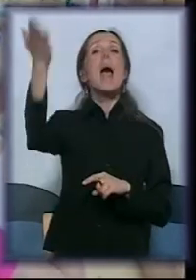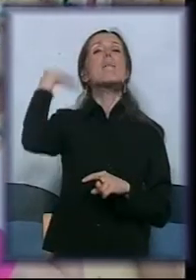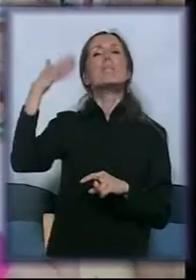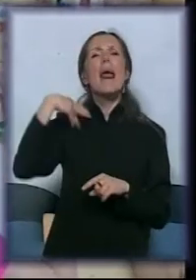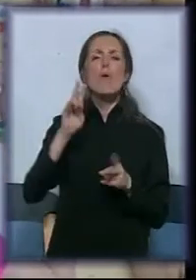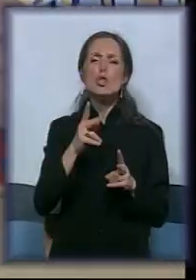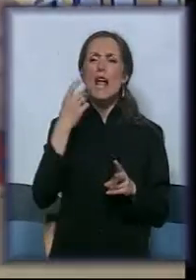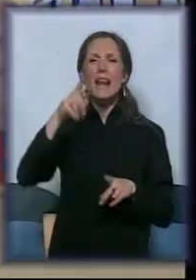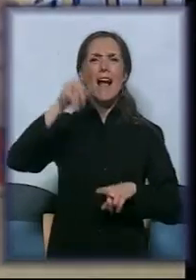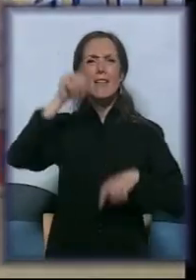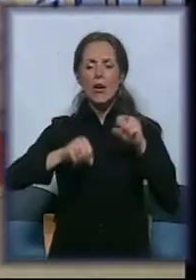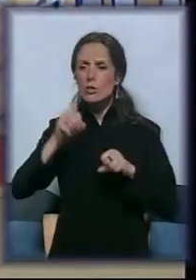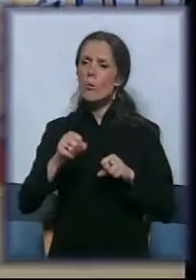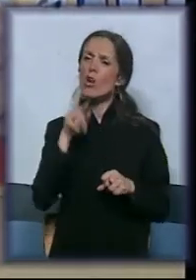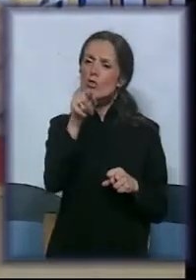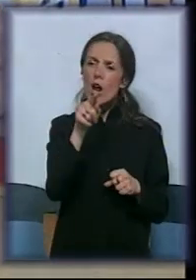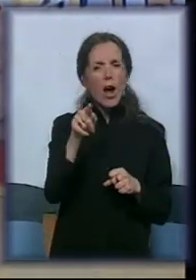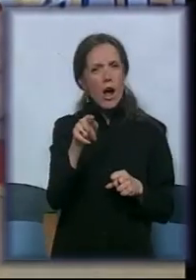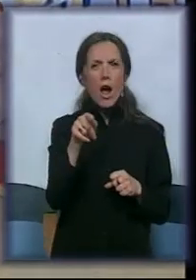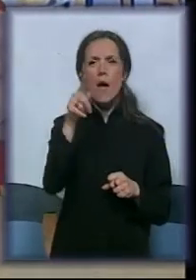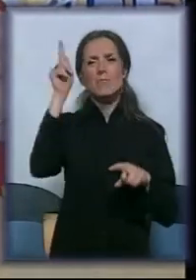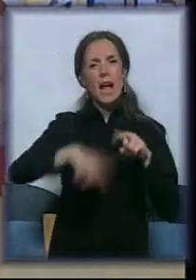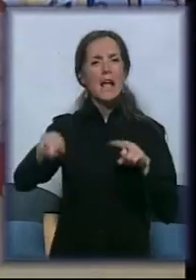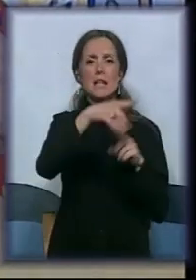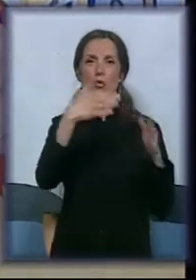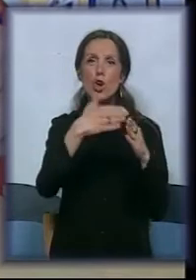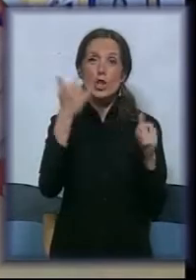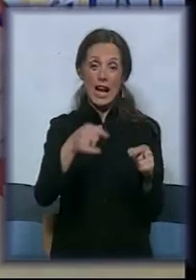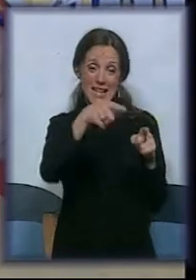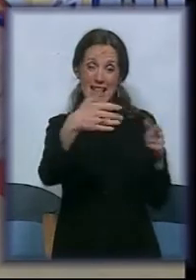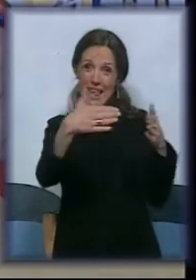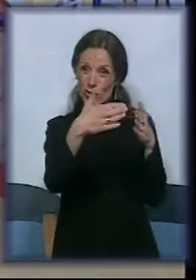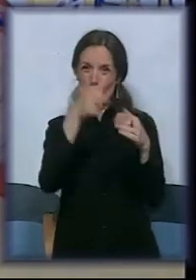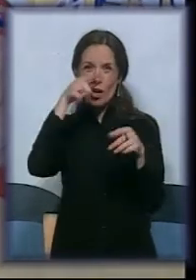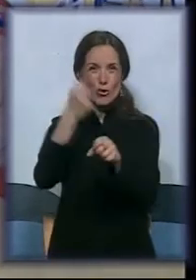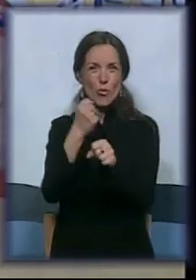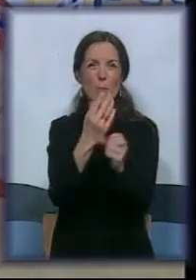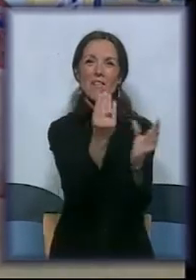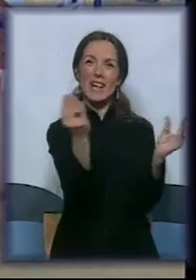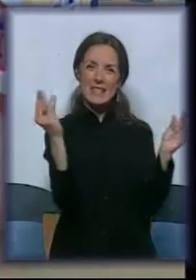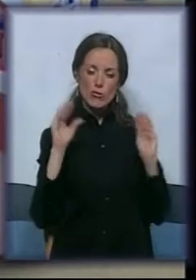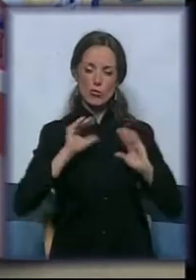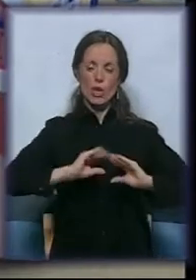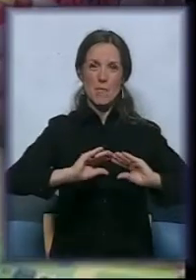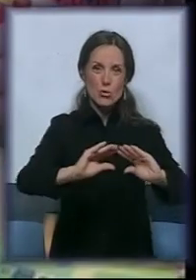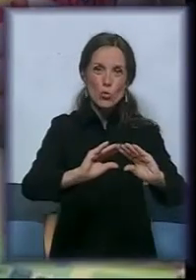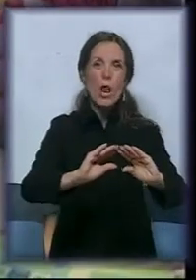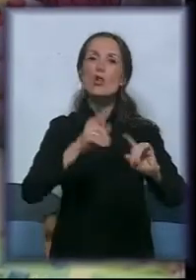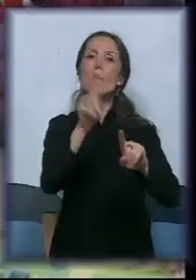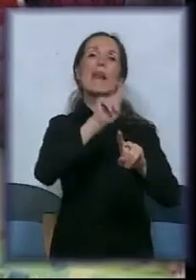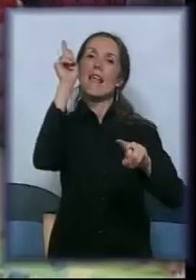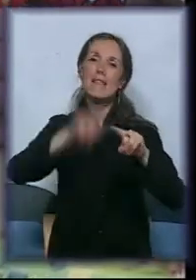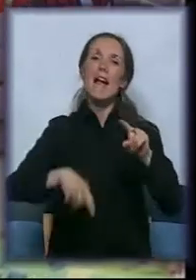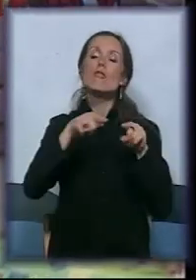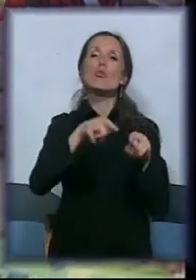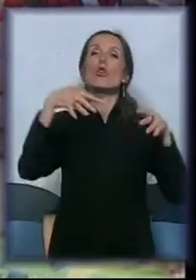sada nam se deca u tome mekanovi čošku igraju. Šta se to desi? Zašto i na koji način? Kada? Prosto,